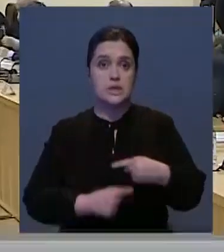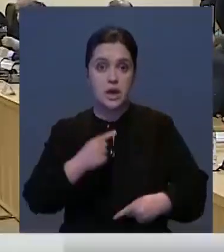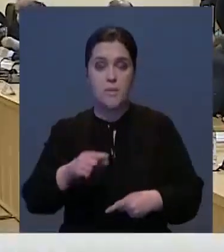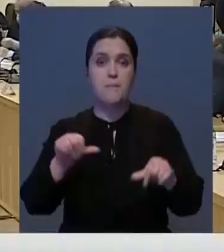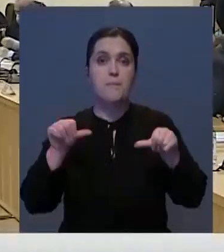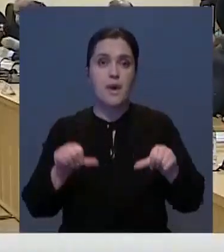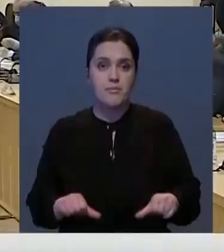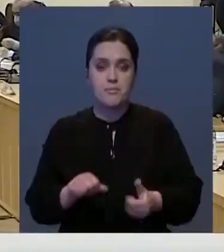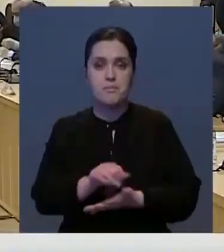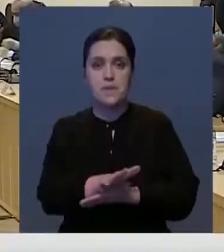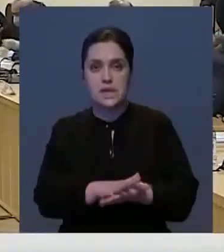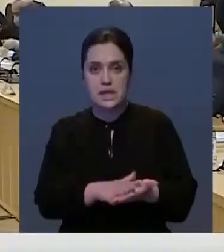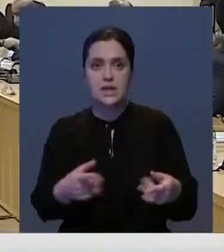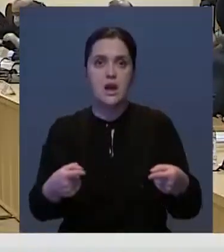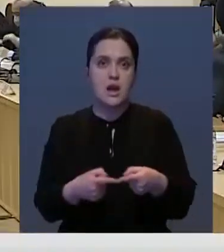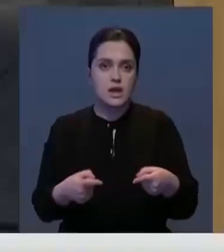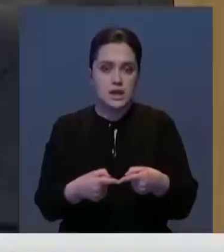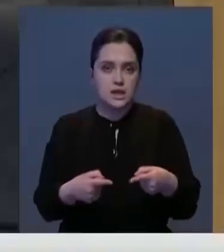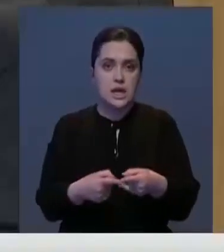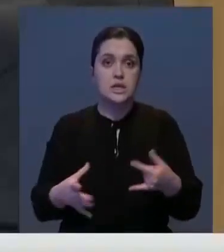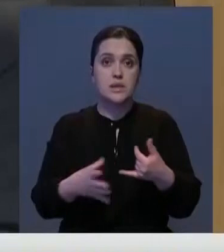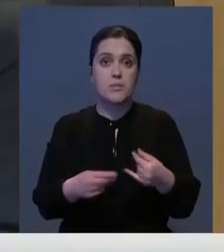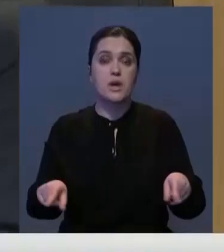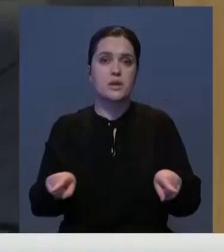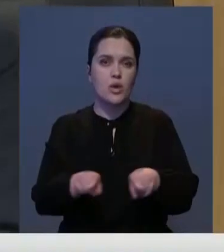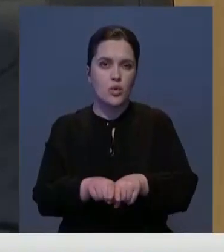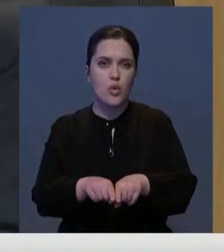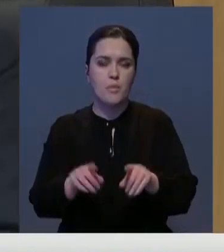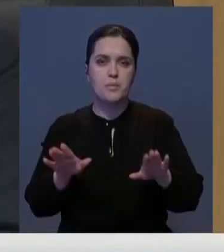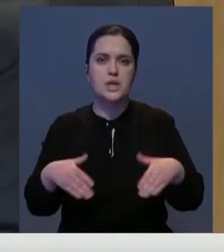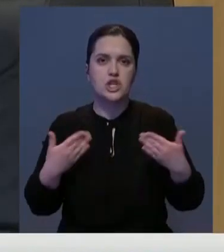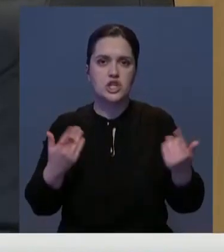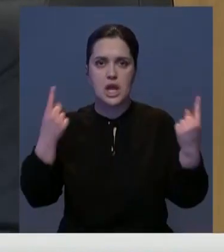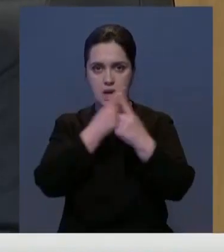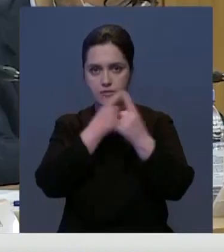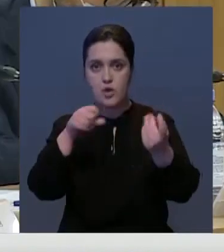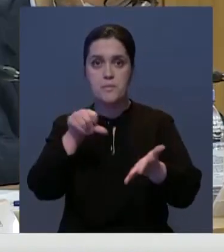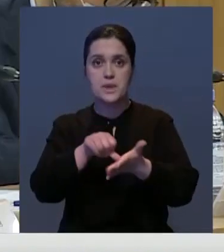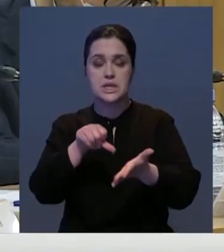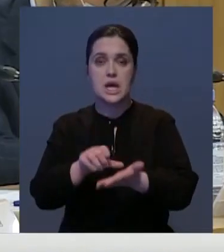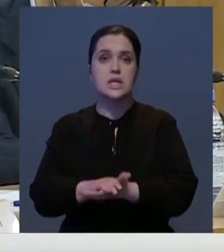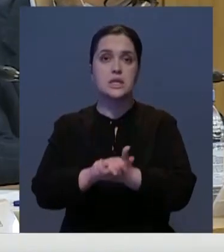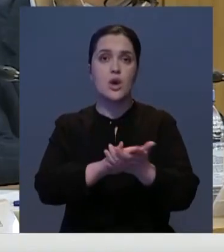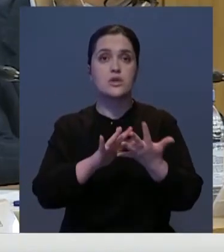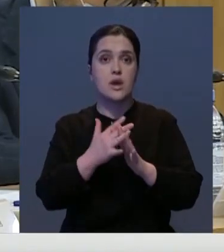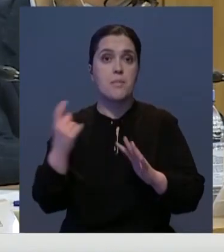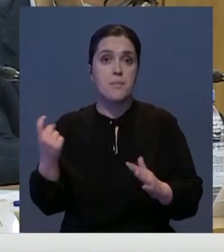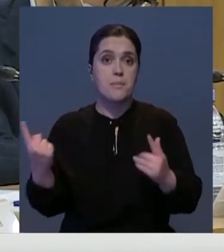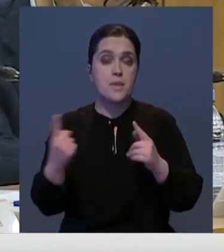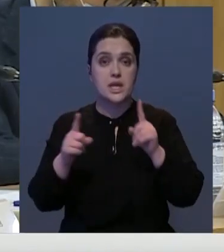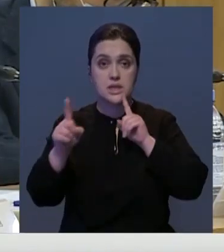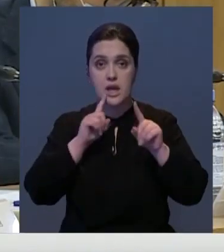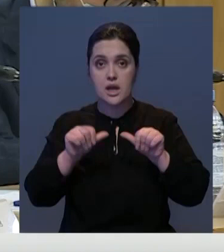преимущественным правом на продление аренды. Такое предложение озвучили представители Союза фермеров в ходе первого